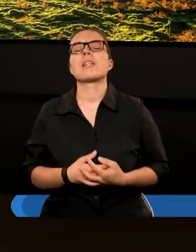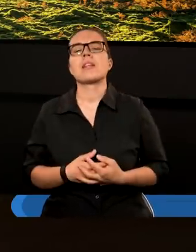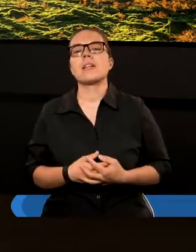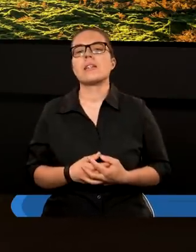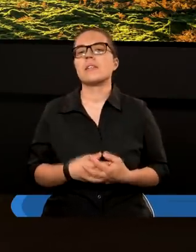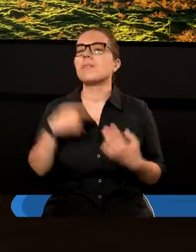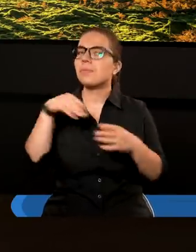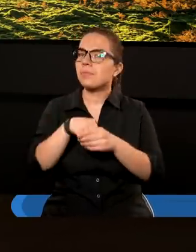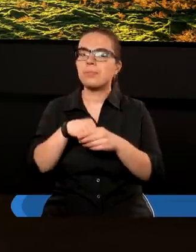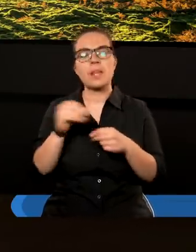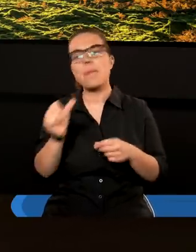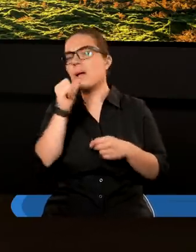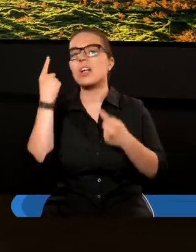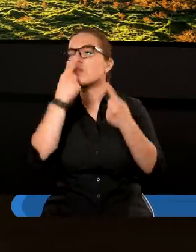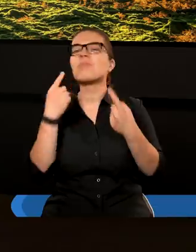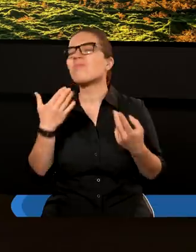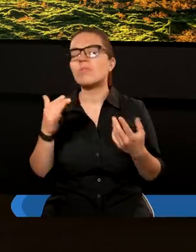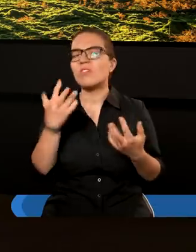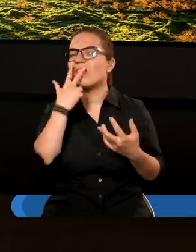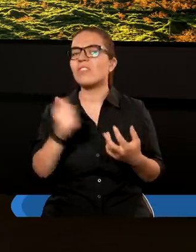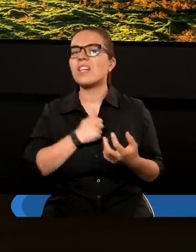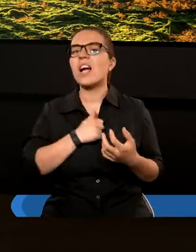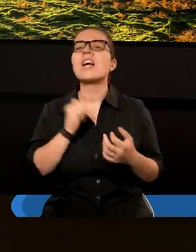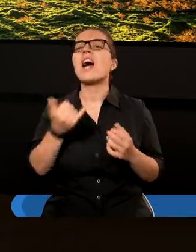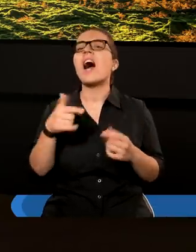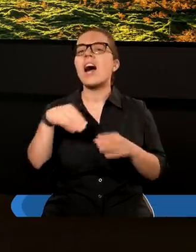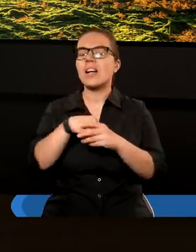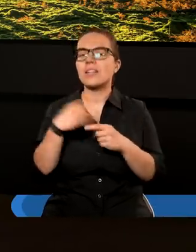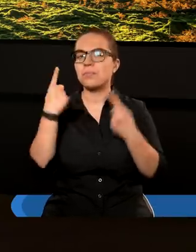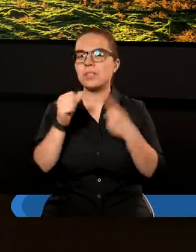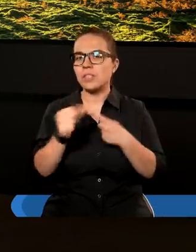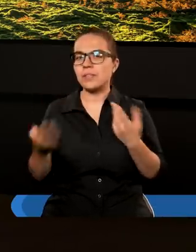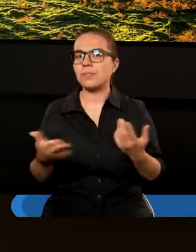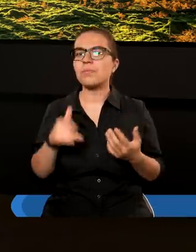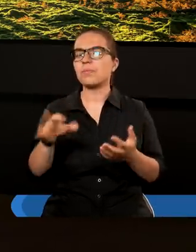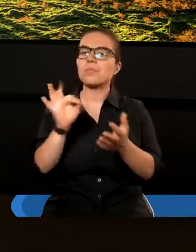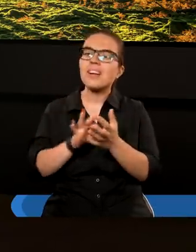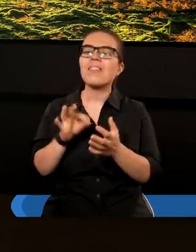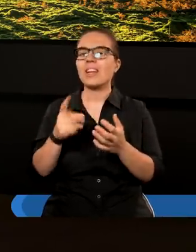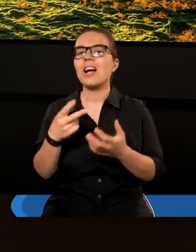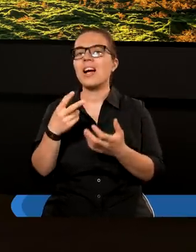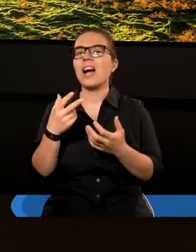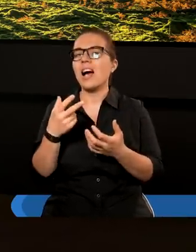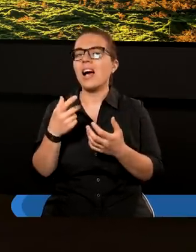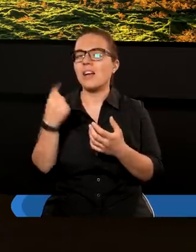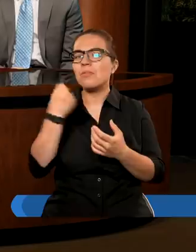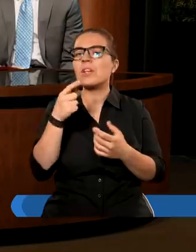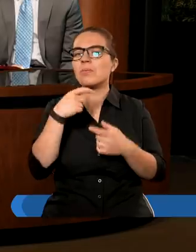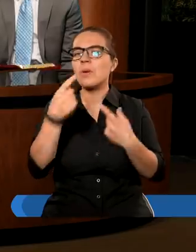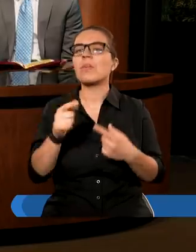Pierwsza myśl, którą wyraża Chrystus, bardzo ważna, istotna, jest właściwie pewnego rodzaju ostrzeżeniem. Dlaczego?